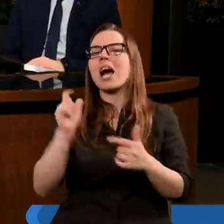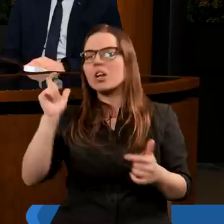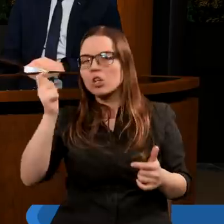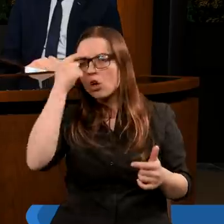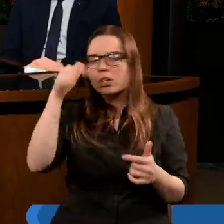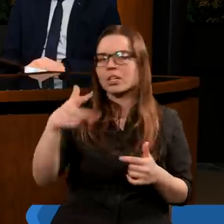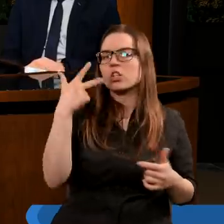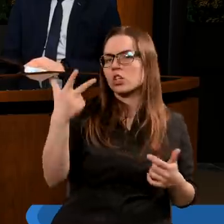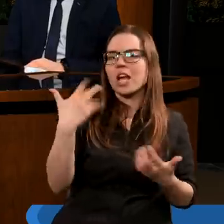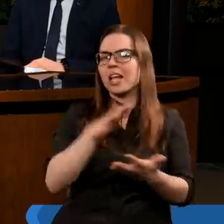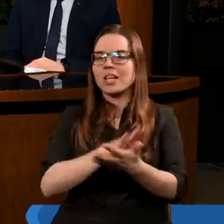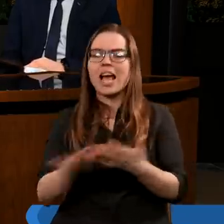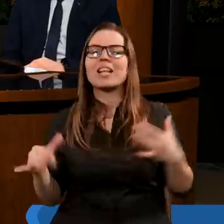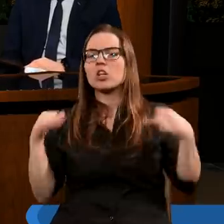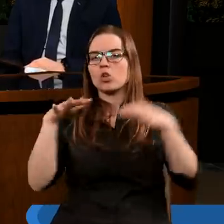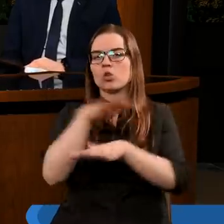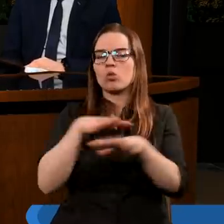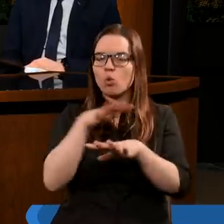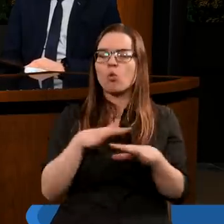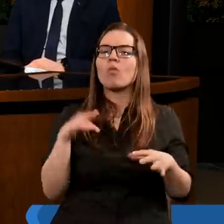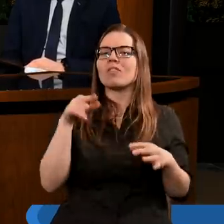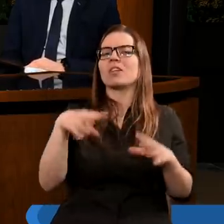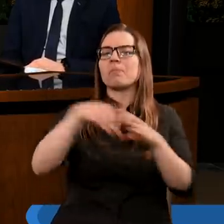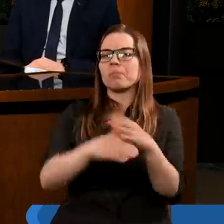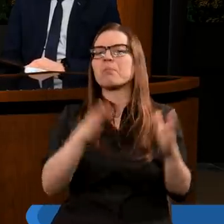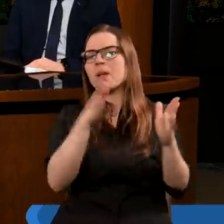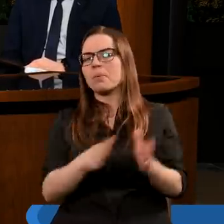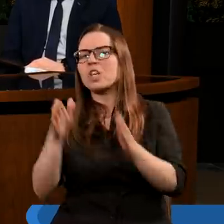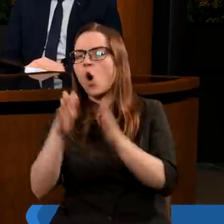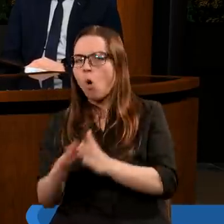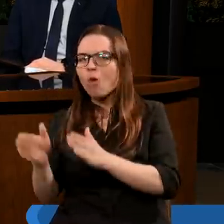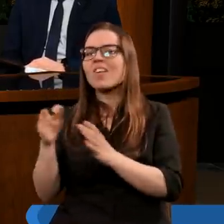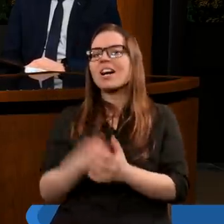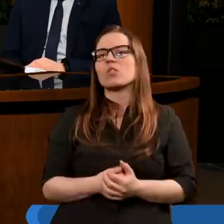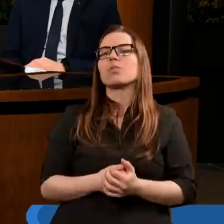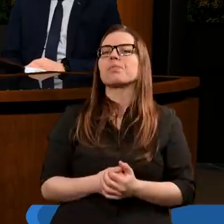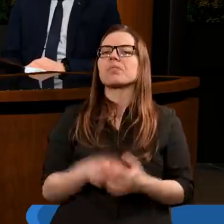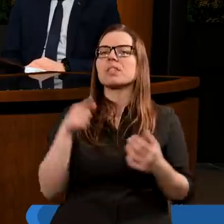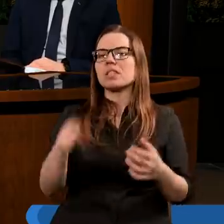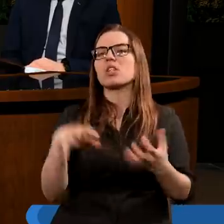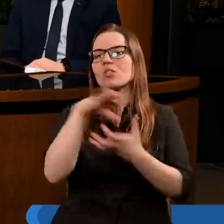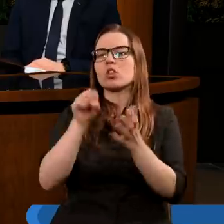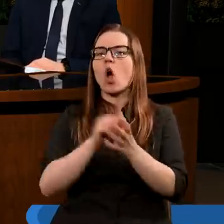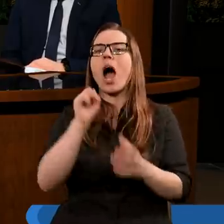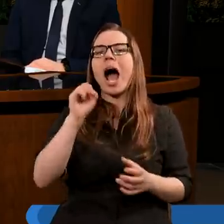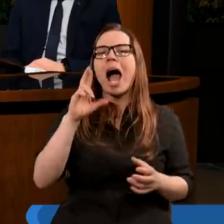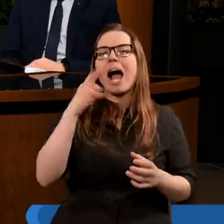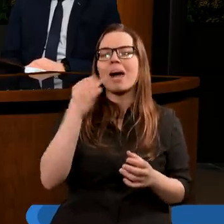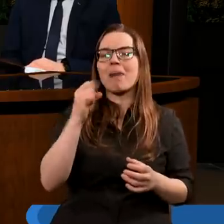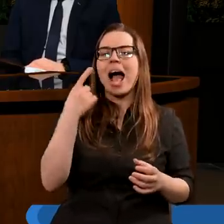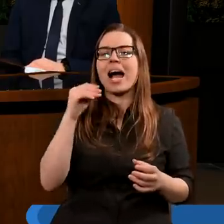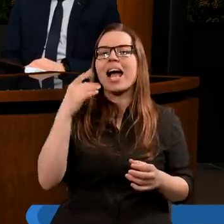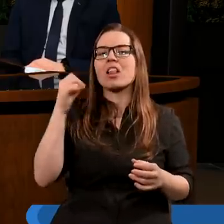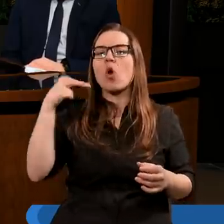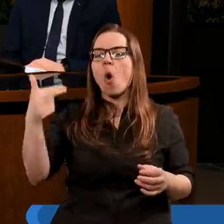tych trzech nieczystych duchów w przygotowaniu świata do Armagedonu? W ogóle w końcu się